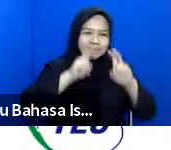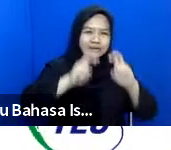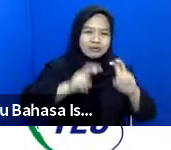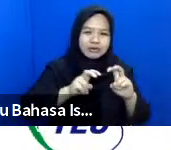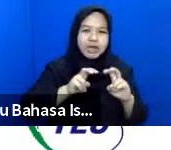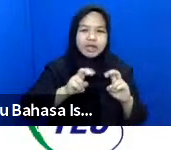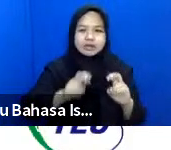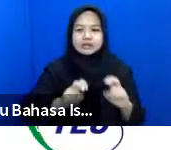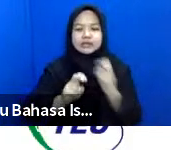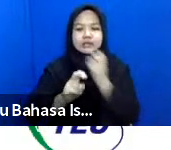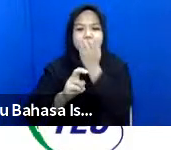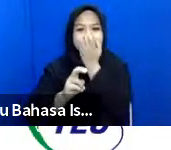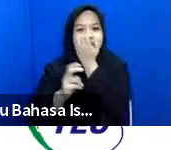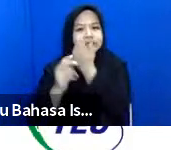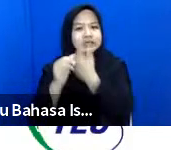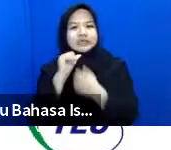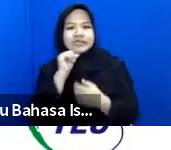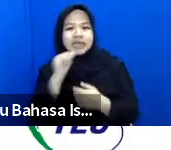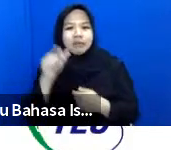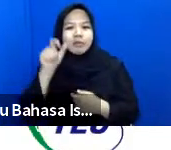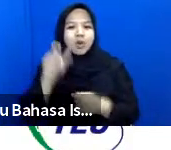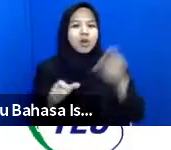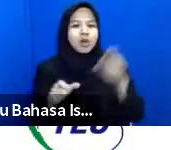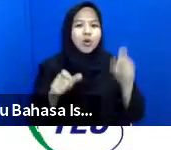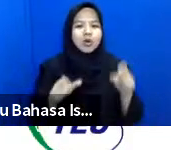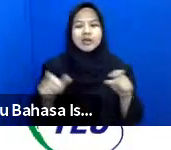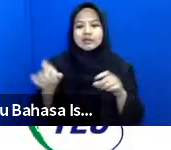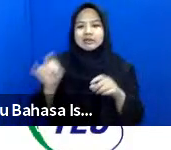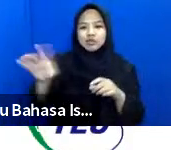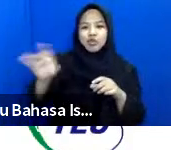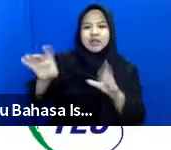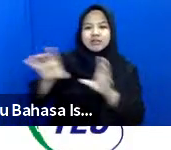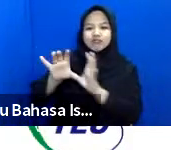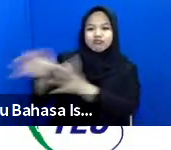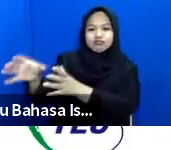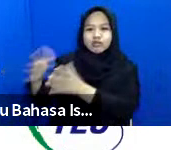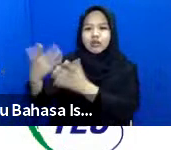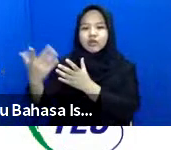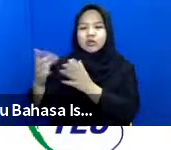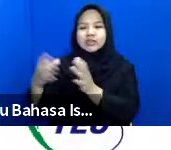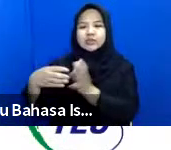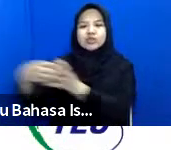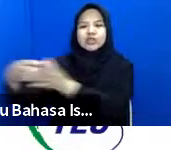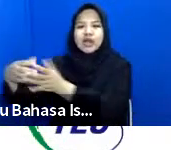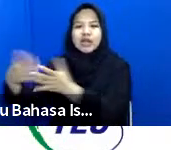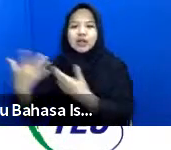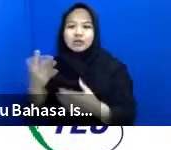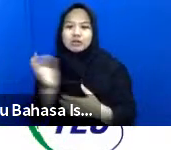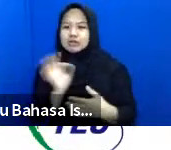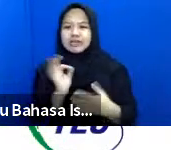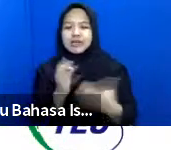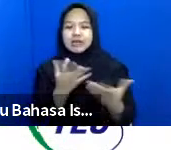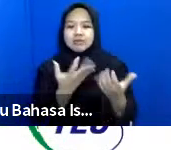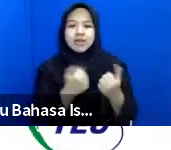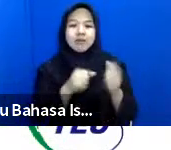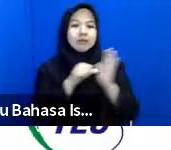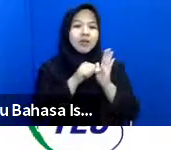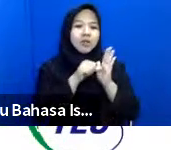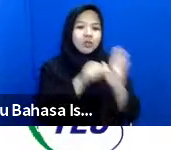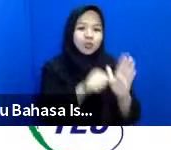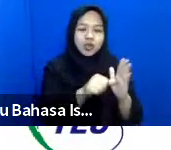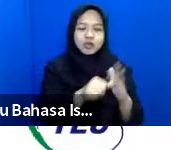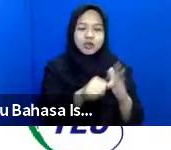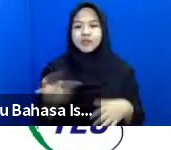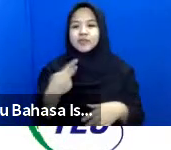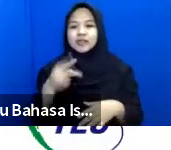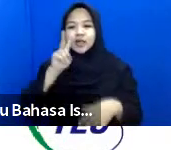mengidentifikasi siapa orang-orang yang dikecualikan atau dikucilkan atau tidak mendapat bantuan tadi kemudian